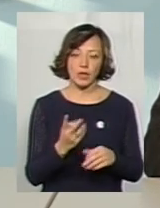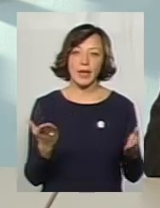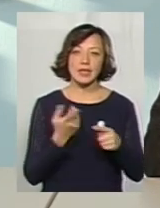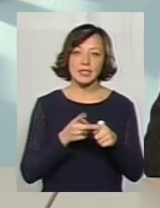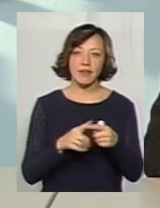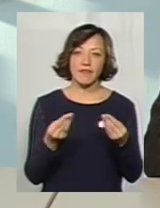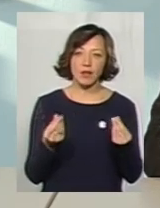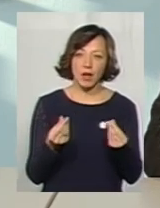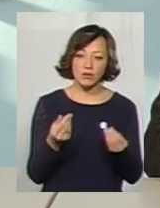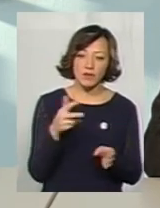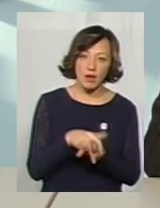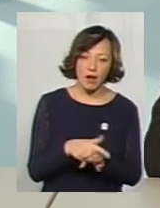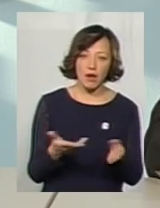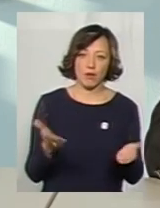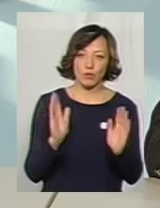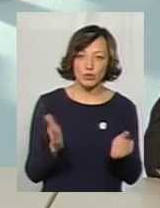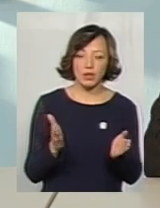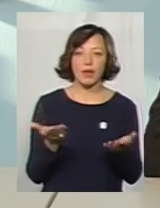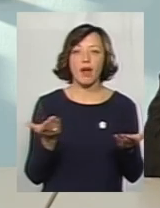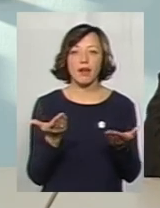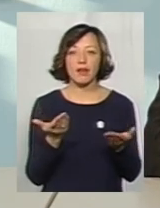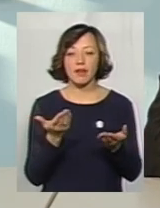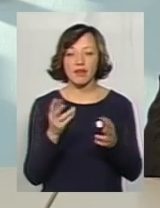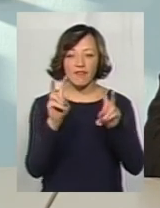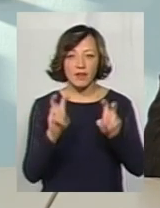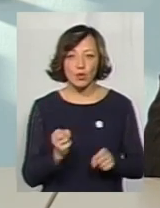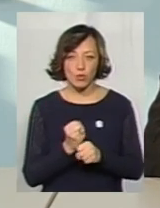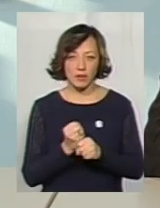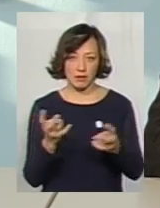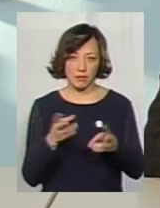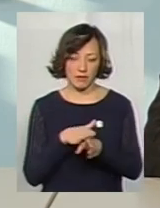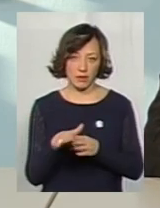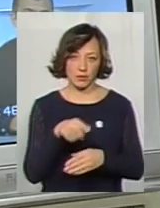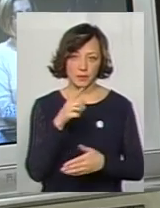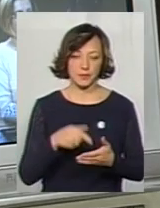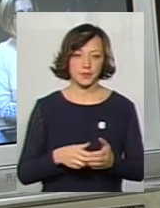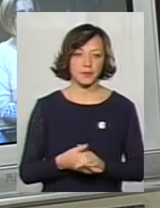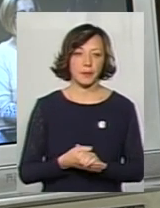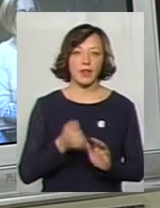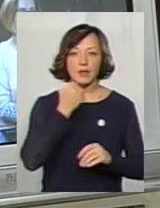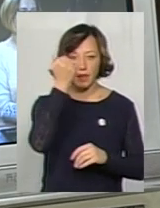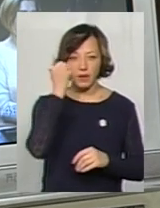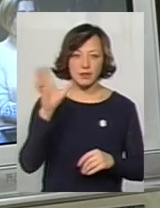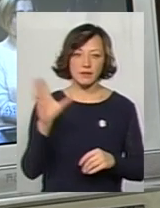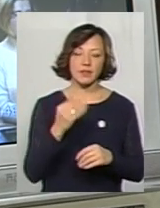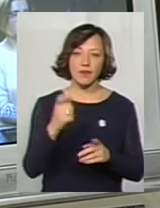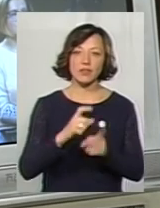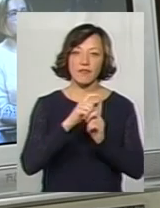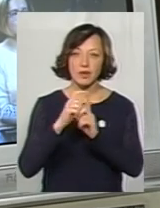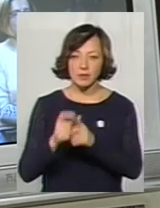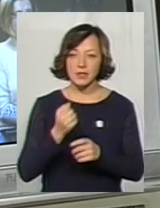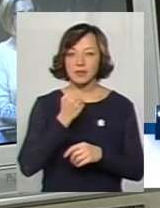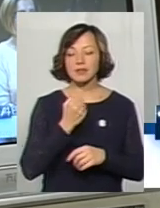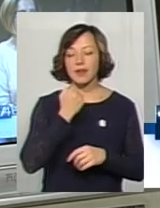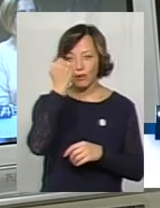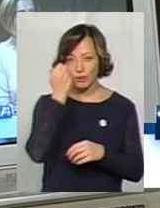який це буде фінансовий тягар, і який відробіт для того треба буде зробити. Дякую, пане Олександр, дякую за всі ваші відповіді, за те, що